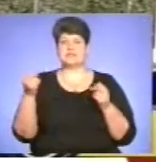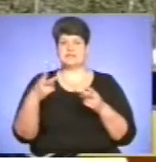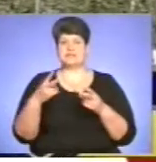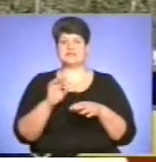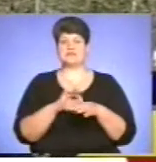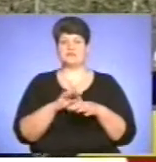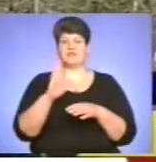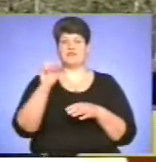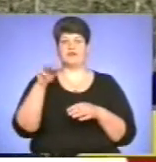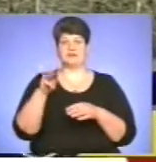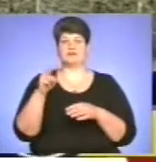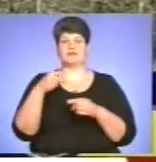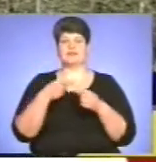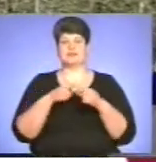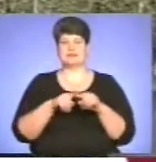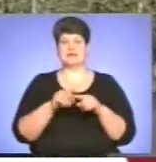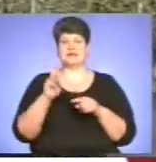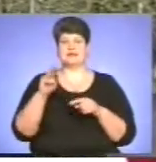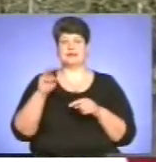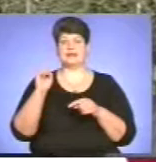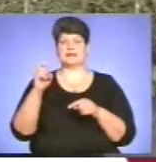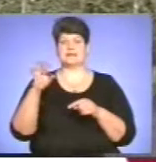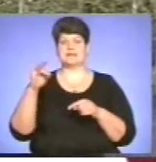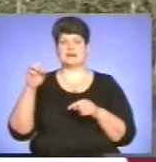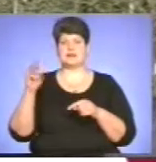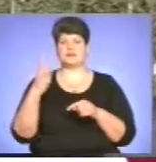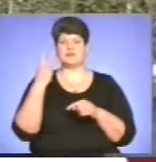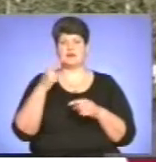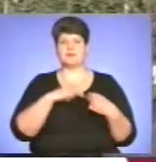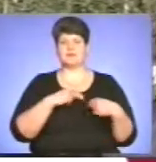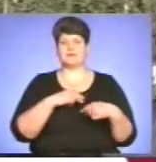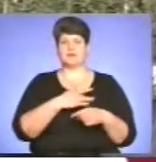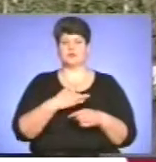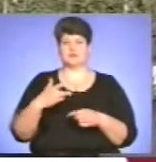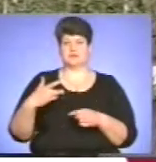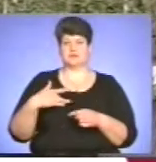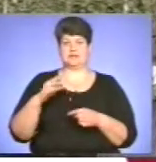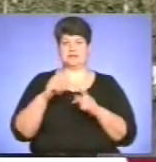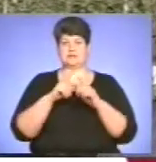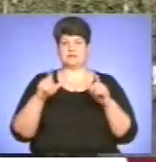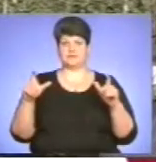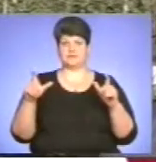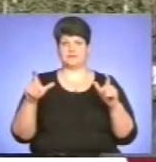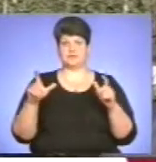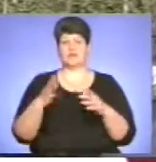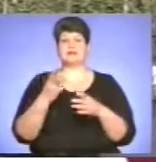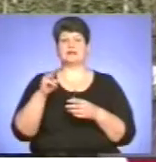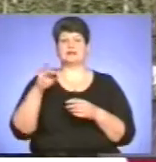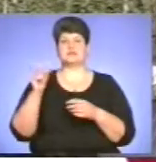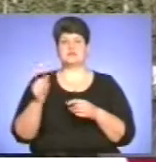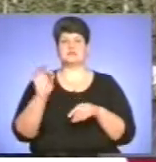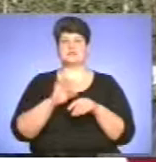ваттекстерну і 2 працівники обласного протитуберкульозного диспансеру. На текстерну, як правило, це захворювання органів слуху, тому що там